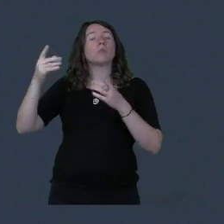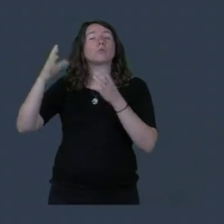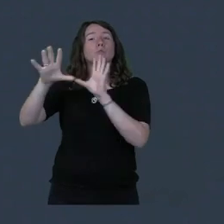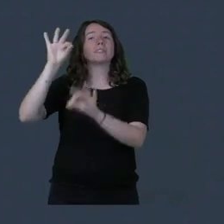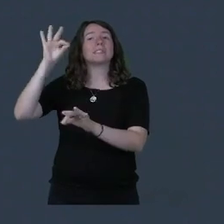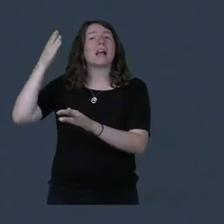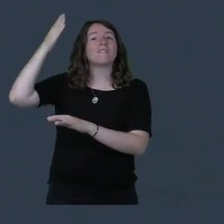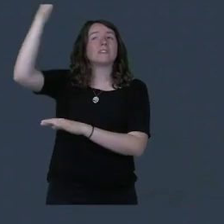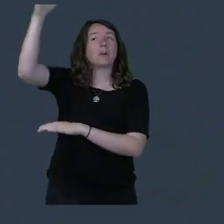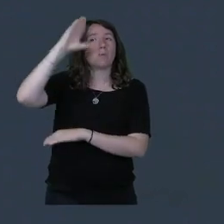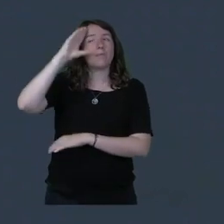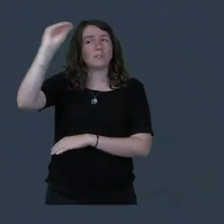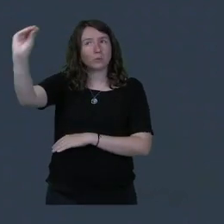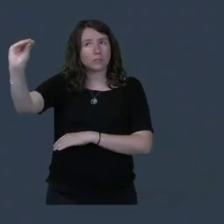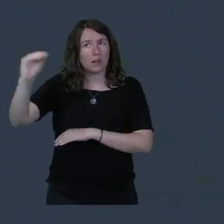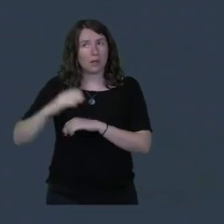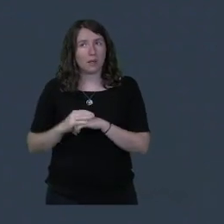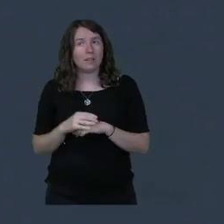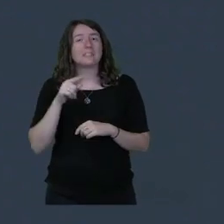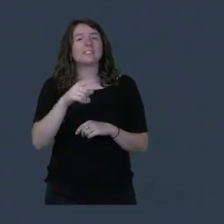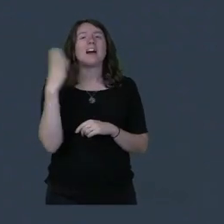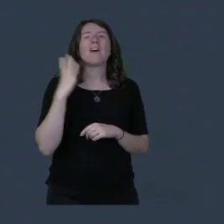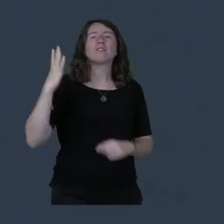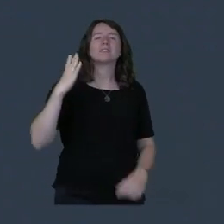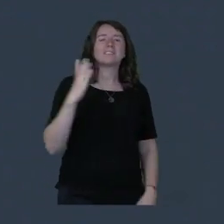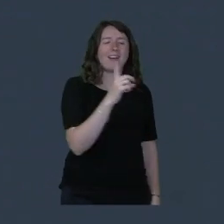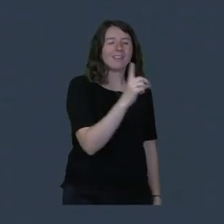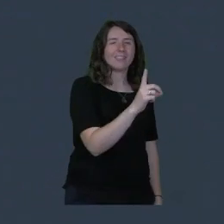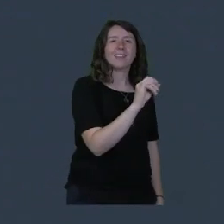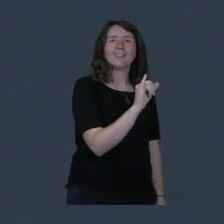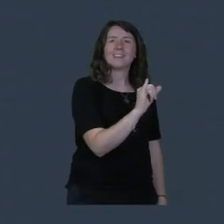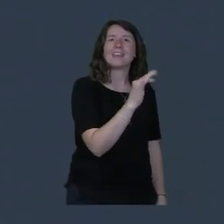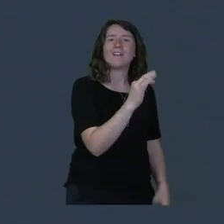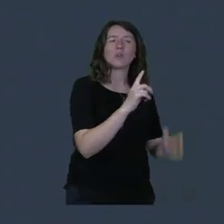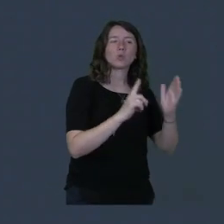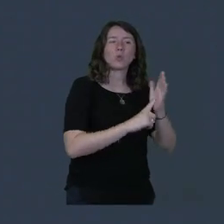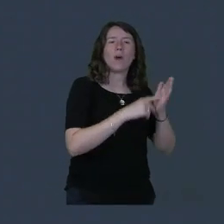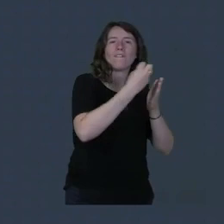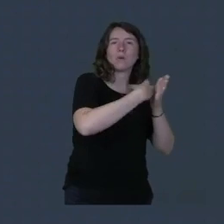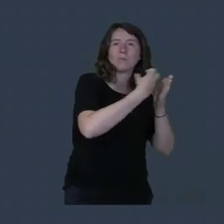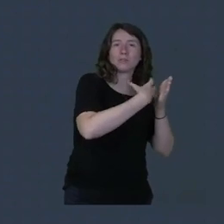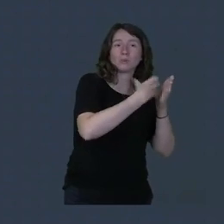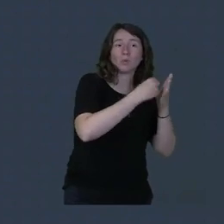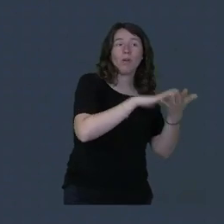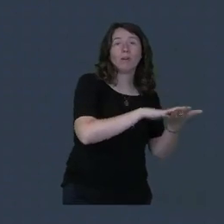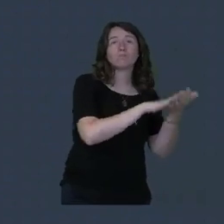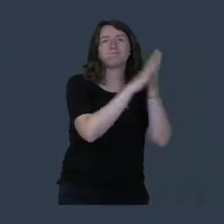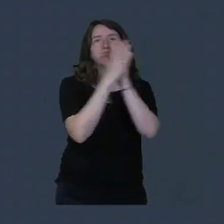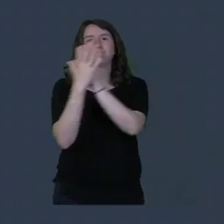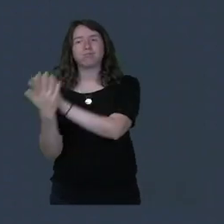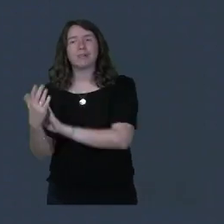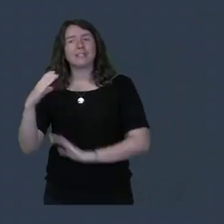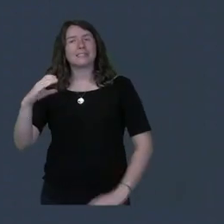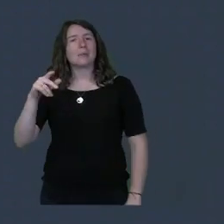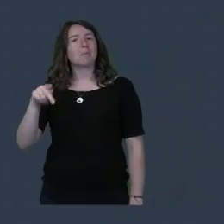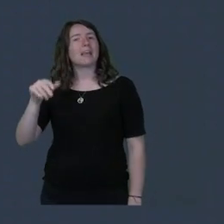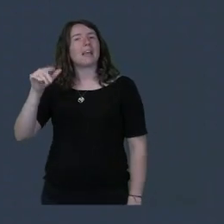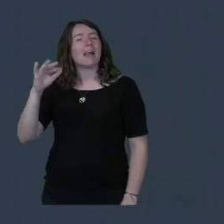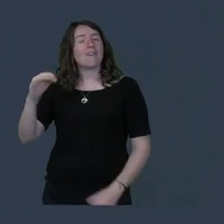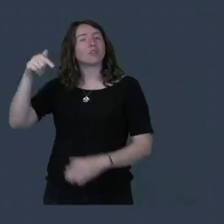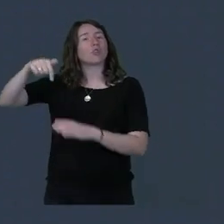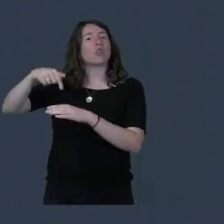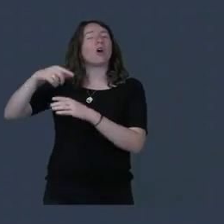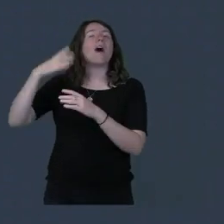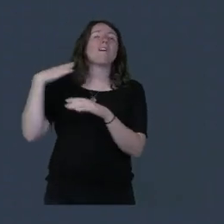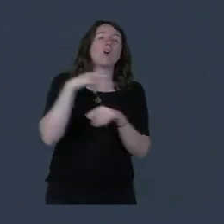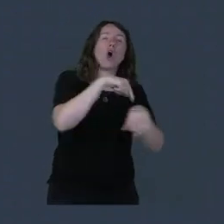transforme donc les DIF, le droit à l'information, en un compte par point et non plus par nom